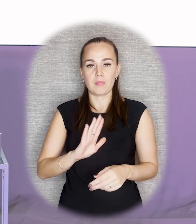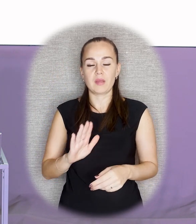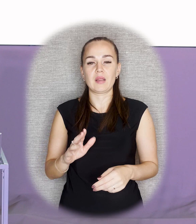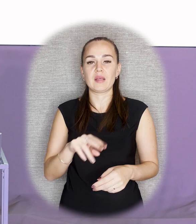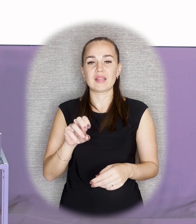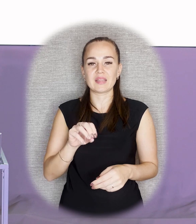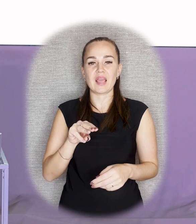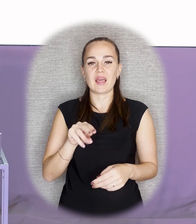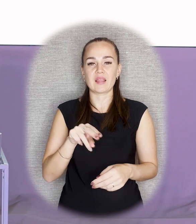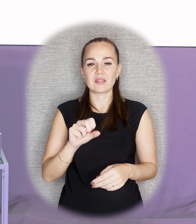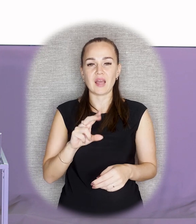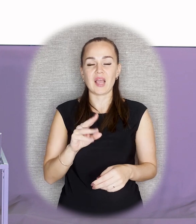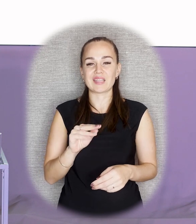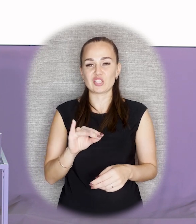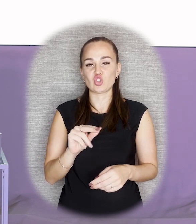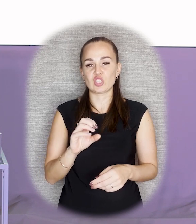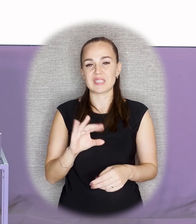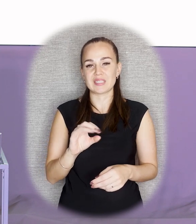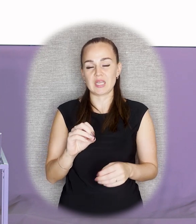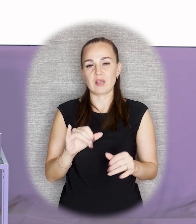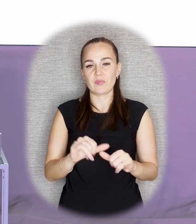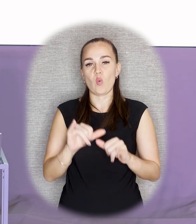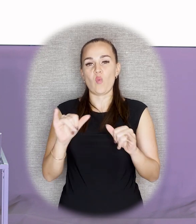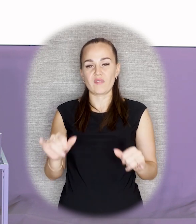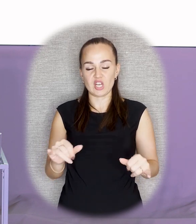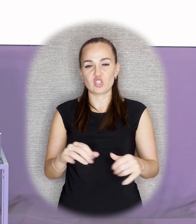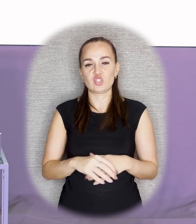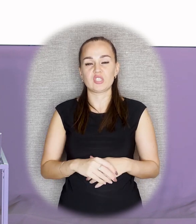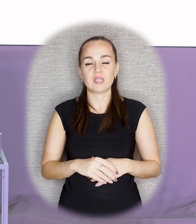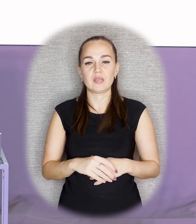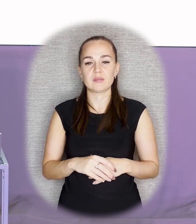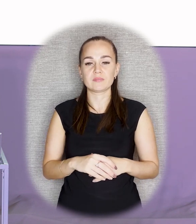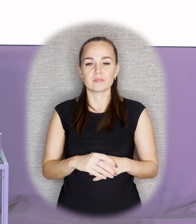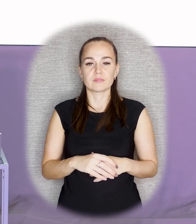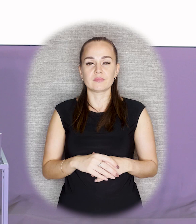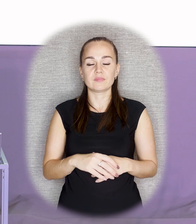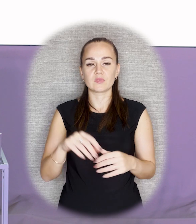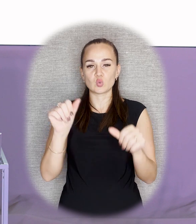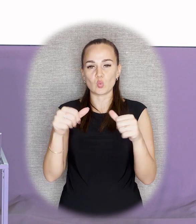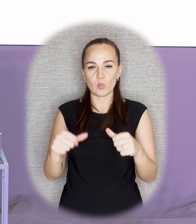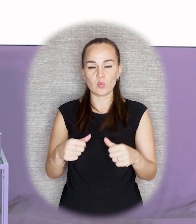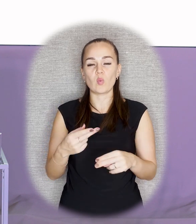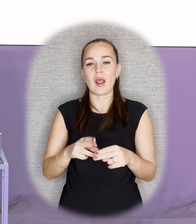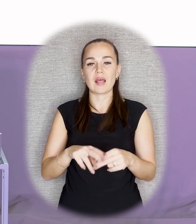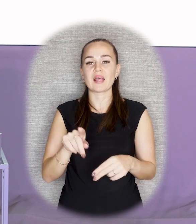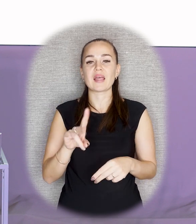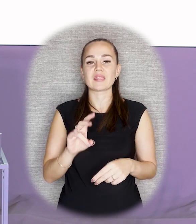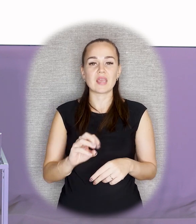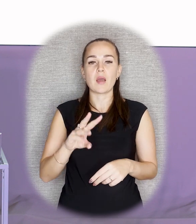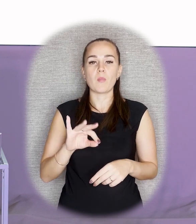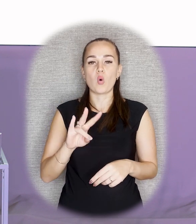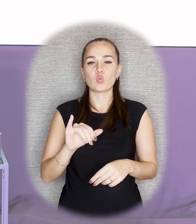дидактические, фактически просто увеличенные кабинетные, станковые произведения, которые в общем не монументальная скульптура.